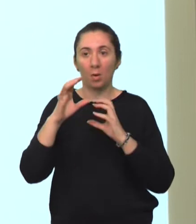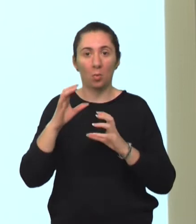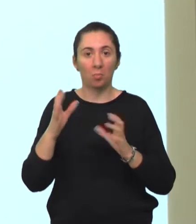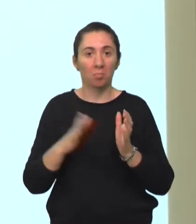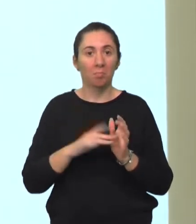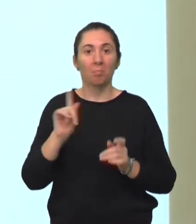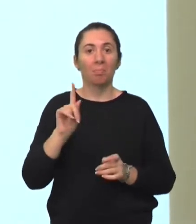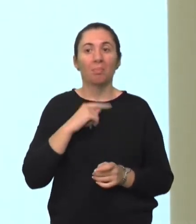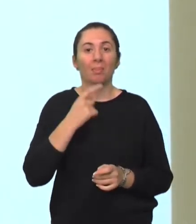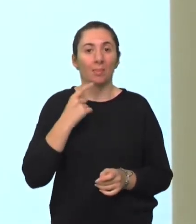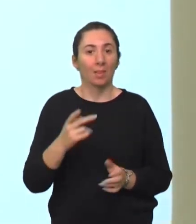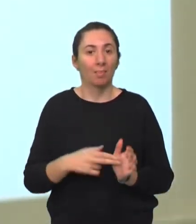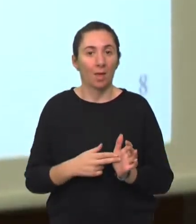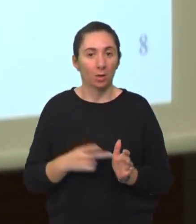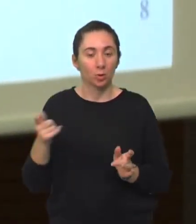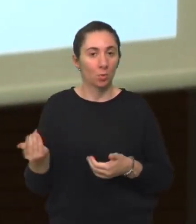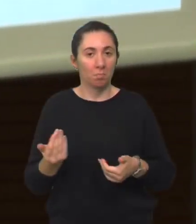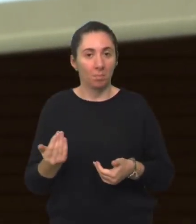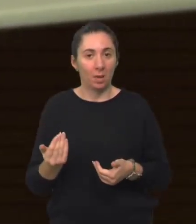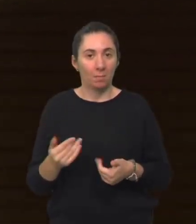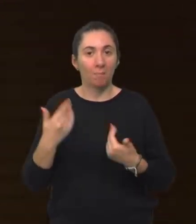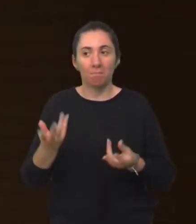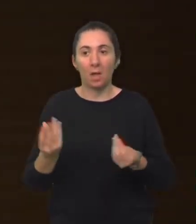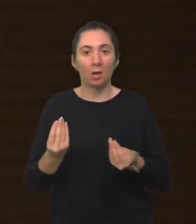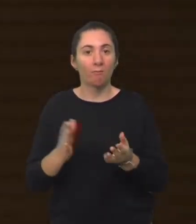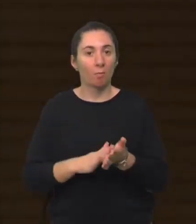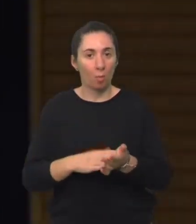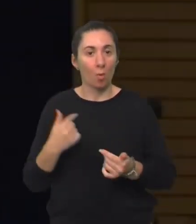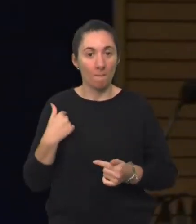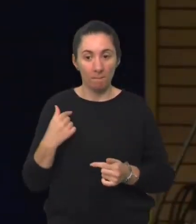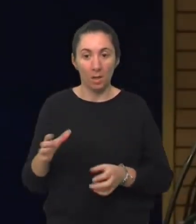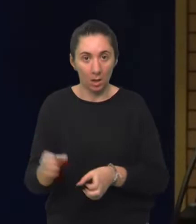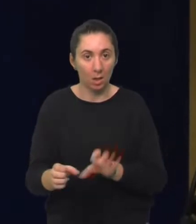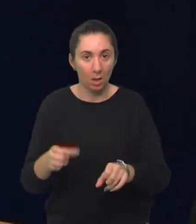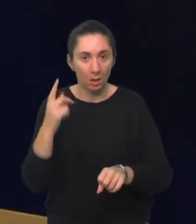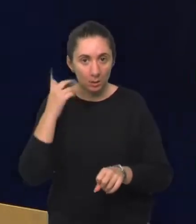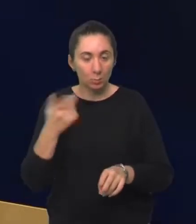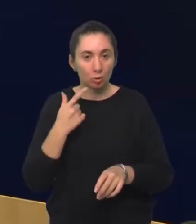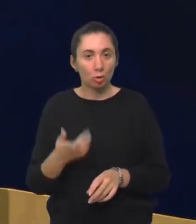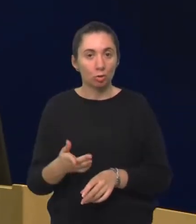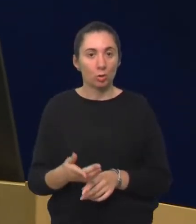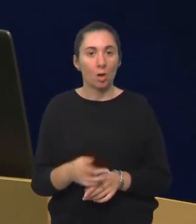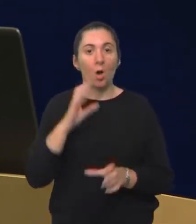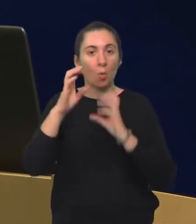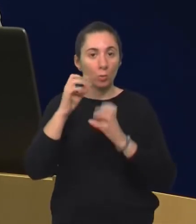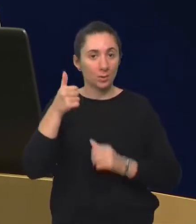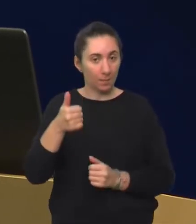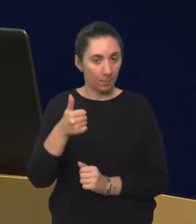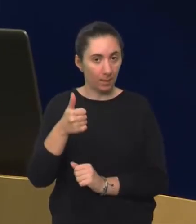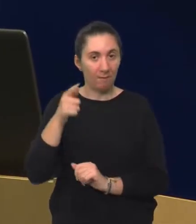komuniciraju na neverbalan način. One daju određene poruke na koje mi reagiramo, i dakle komunikacija je prva.